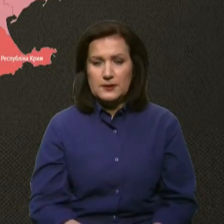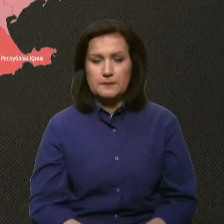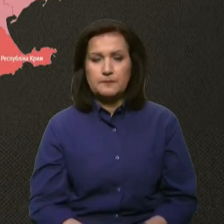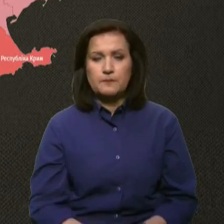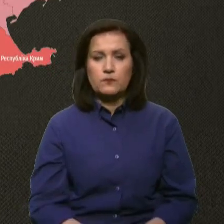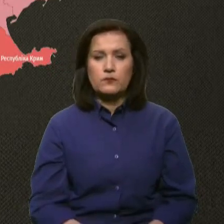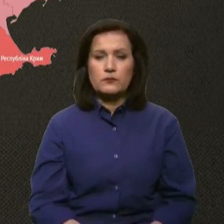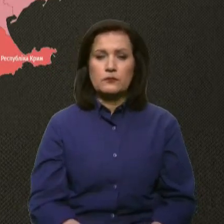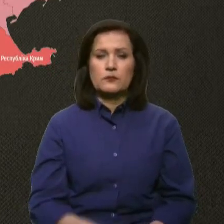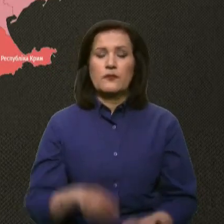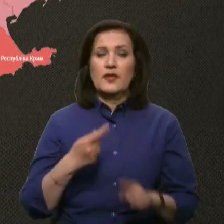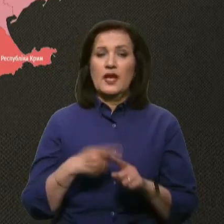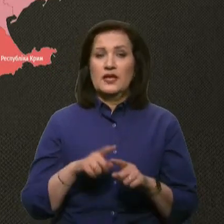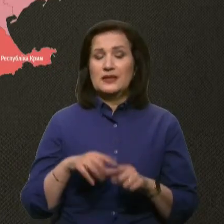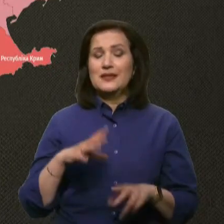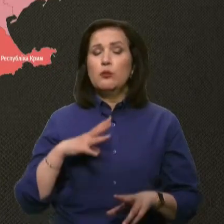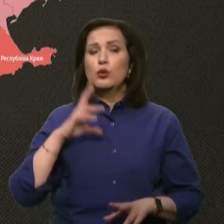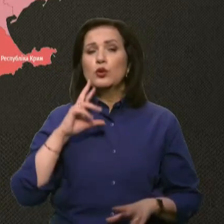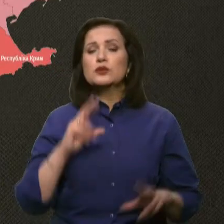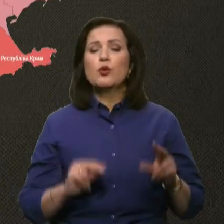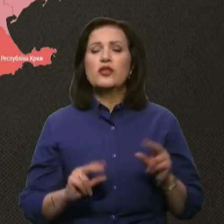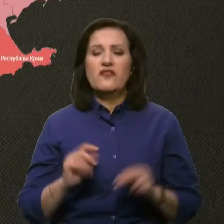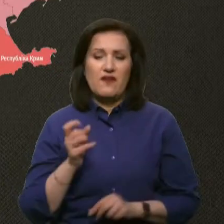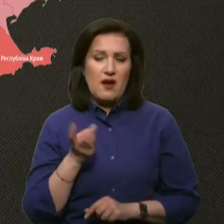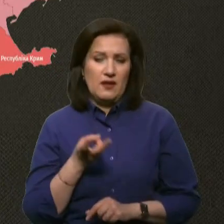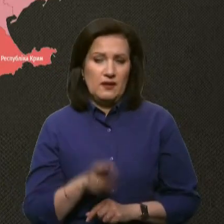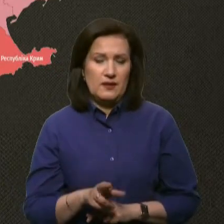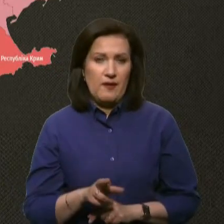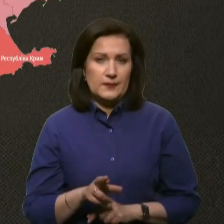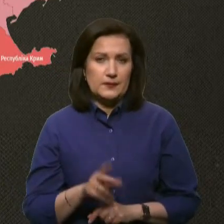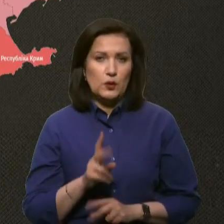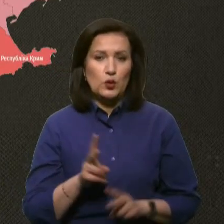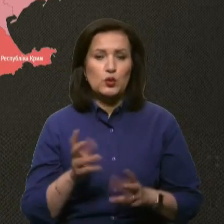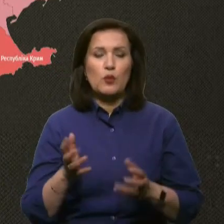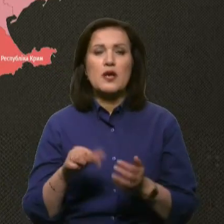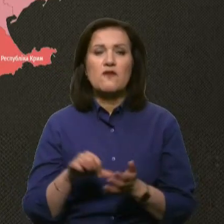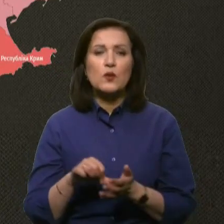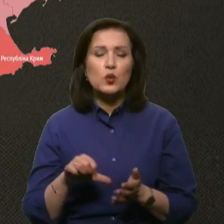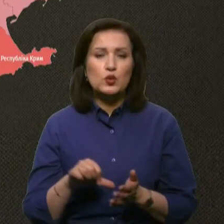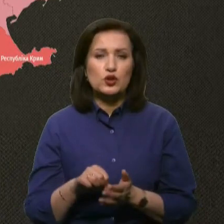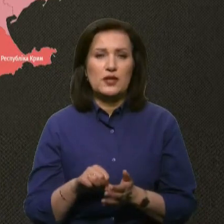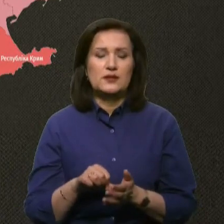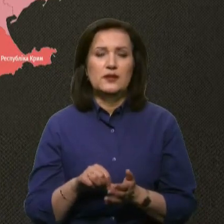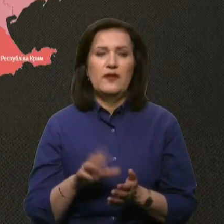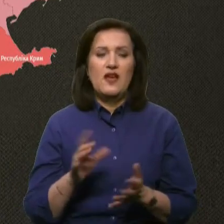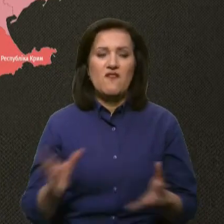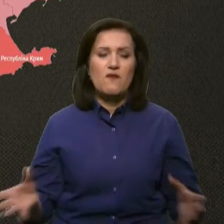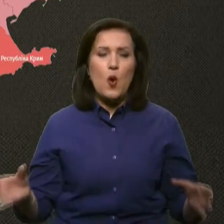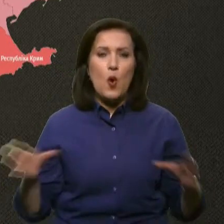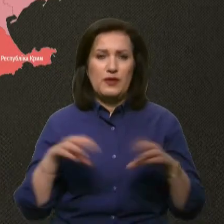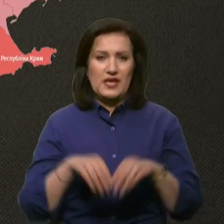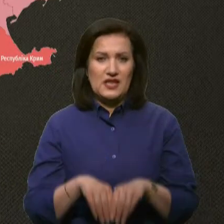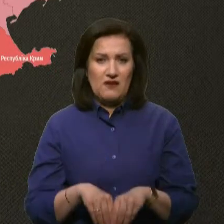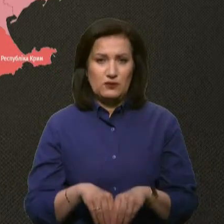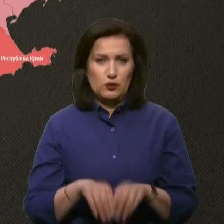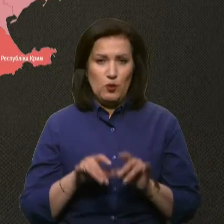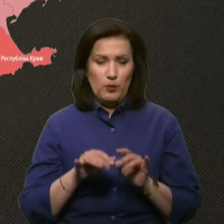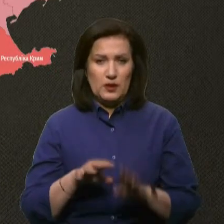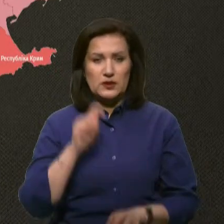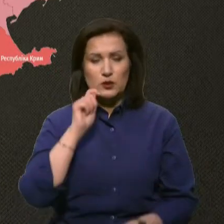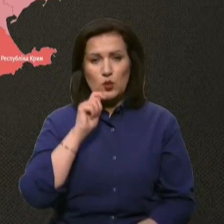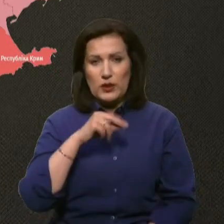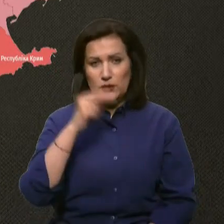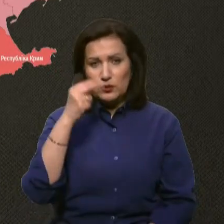Саме на це було сподівання тих, хто брав участь в об'єднавчому процесі в Українському